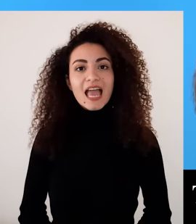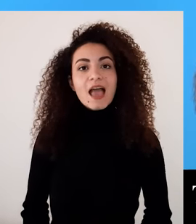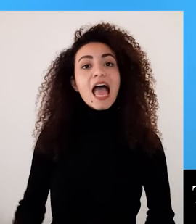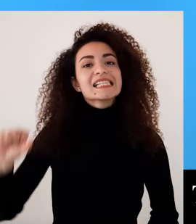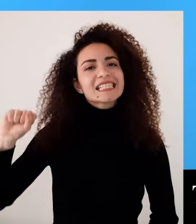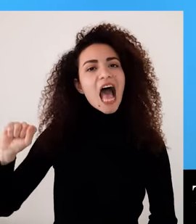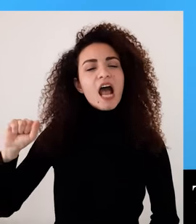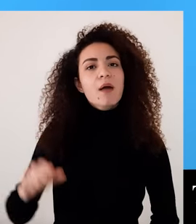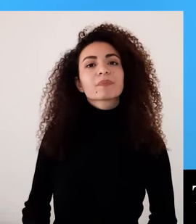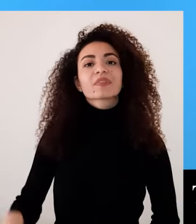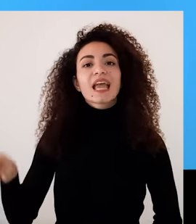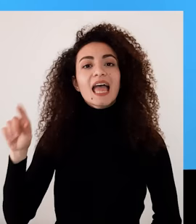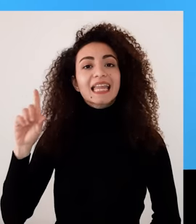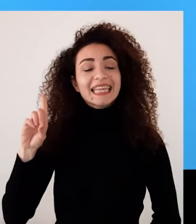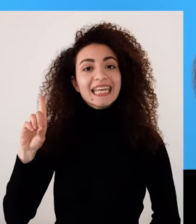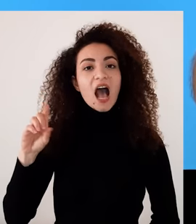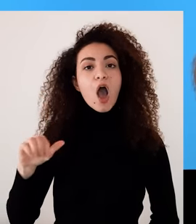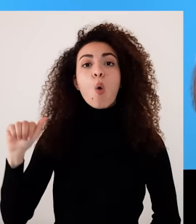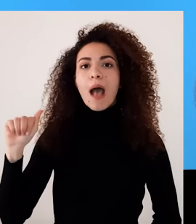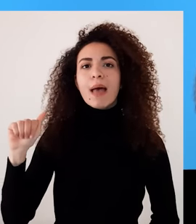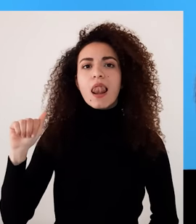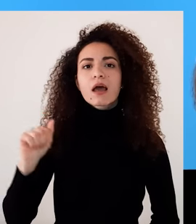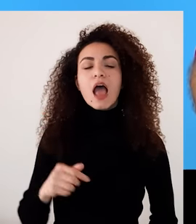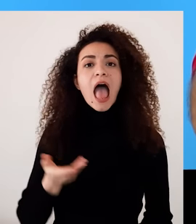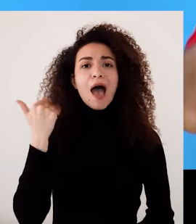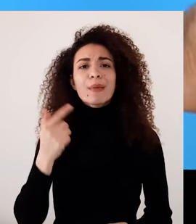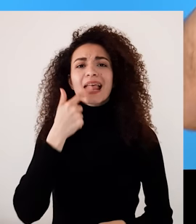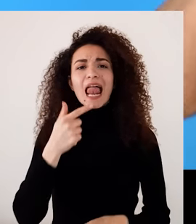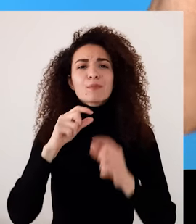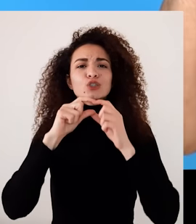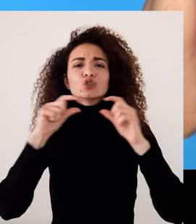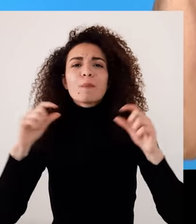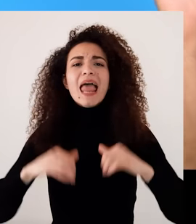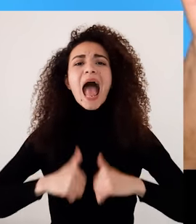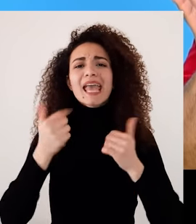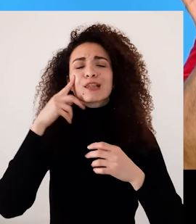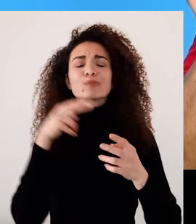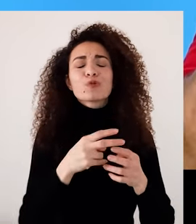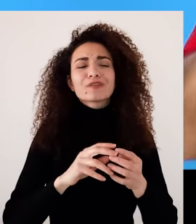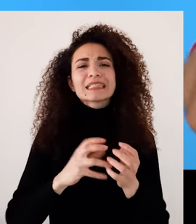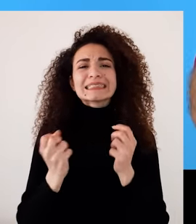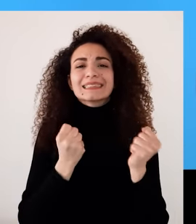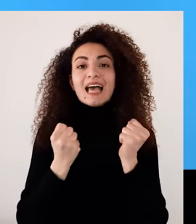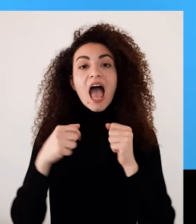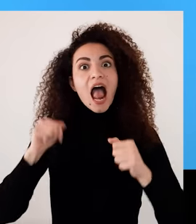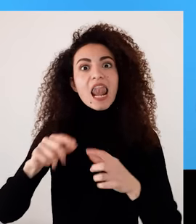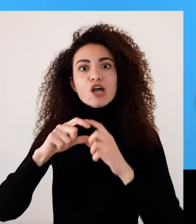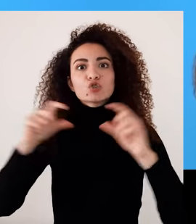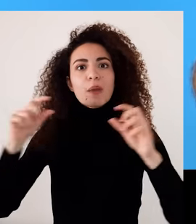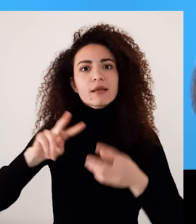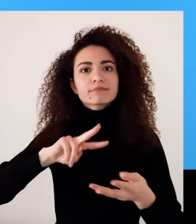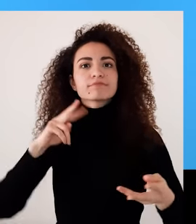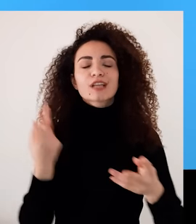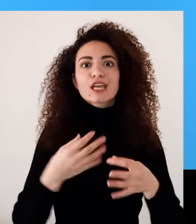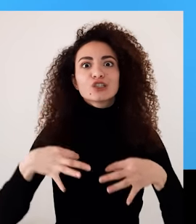لصدقتنا سارة ودينة وأمل يلي بتكروا شعارات جديدة بعكس شعارات البداية اللي بلشوا فيها ولي بلاقوا فيها تحفيز